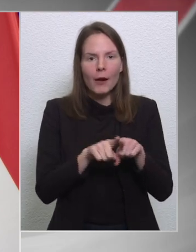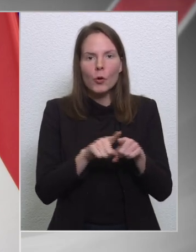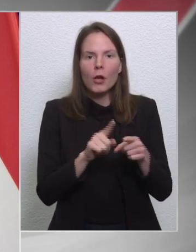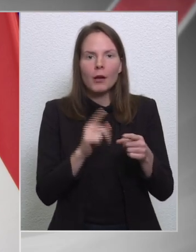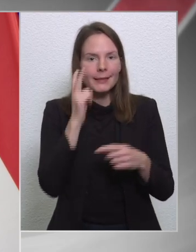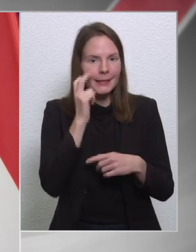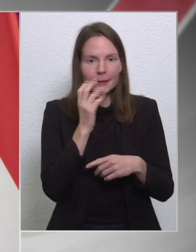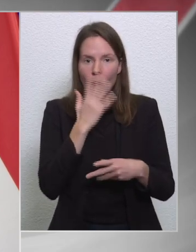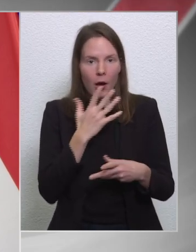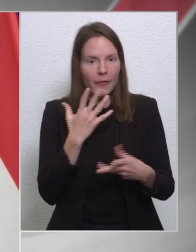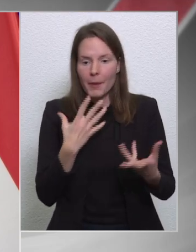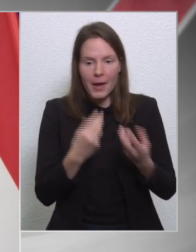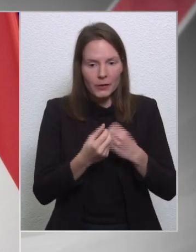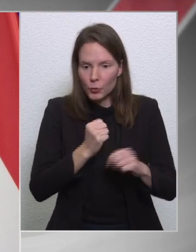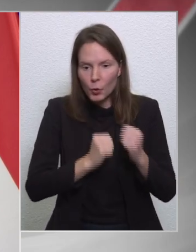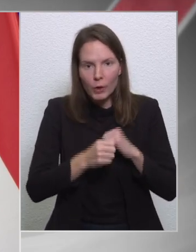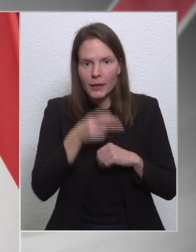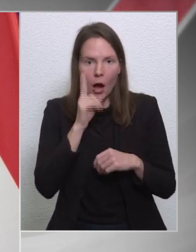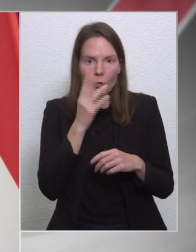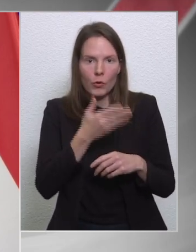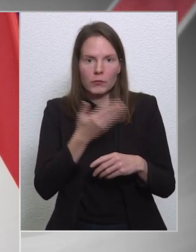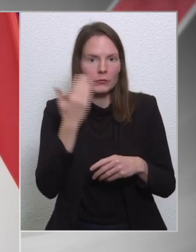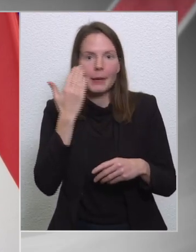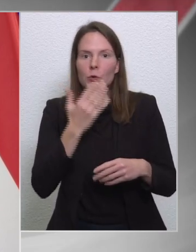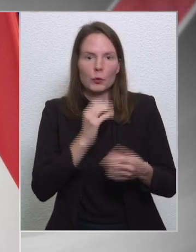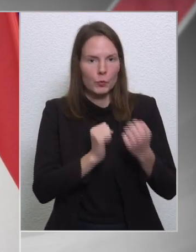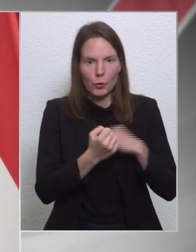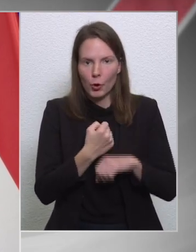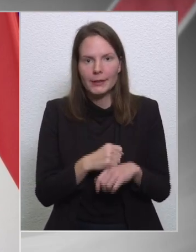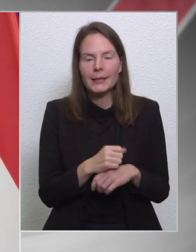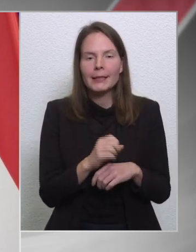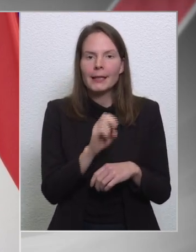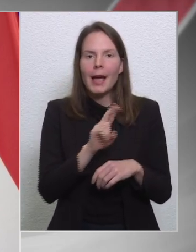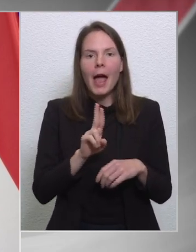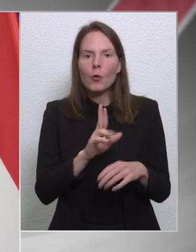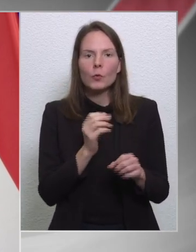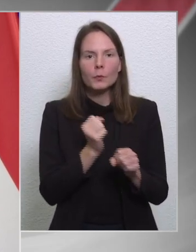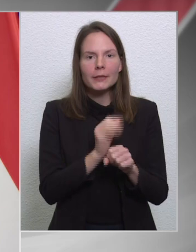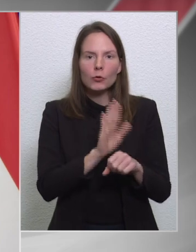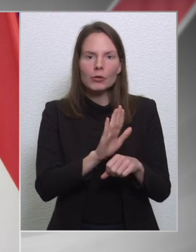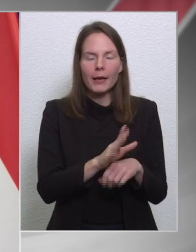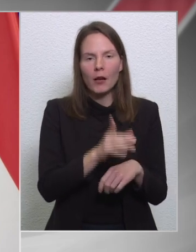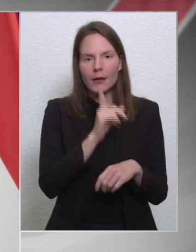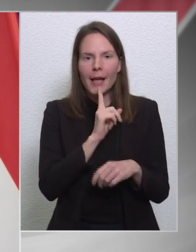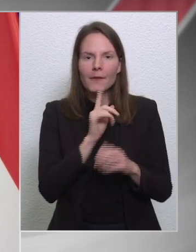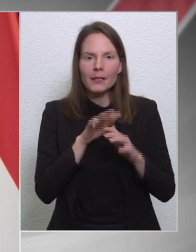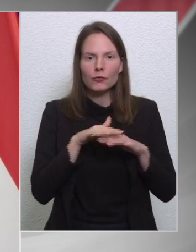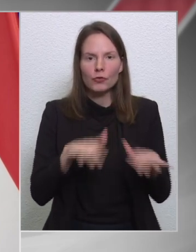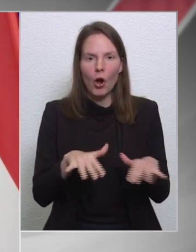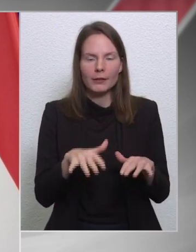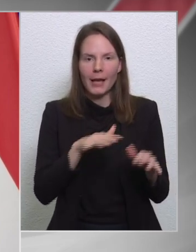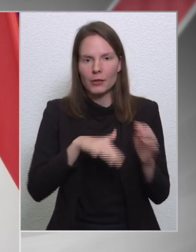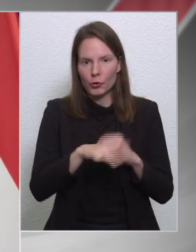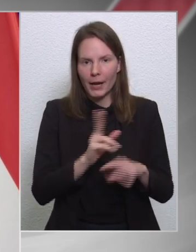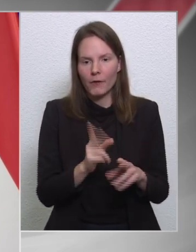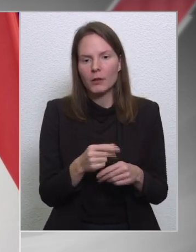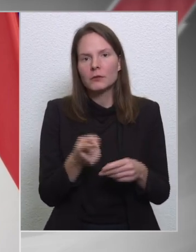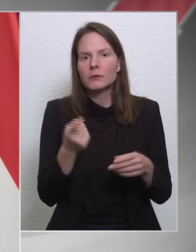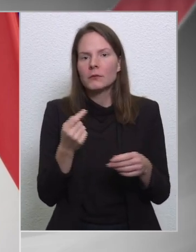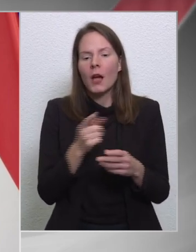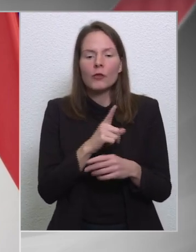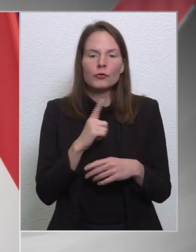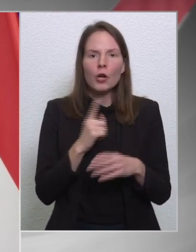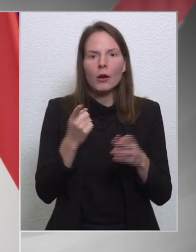tagállamokkal, akkor nem tud működni, hiszen az Európai Bizottságnak nagyon kevés olyan hatásköre van. Elsősorban az egységes belső piacsal kapcsolatos